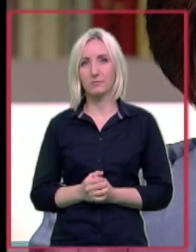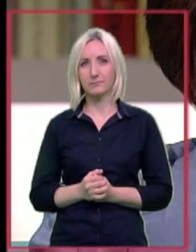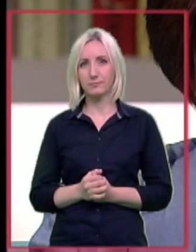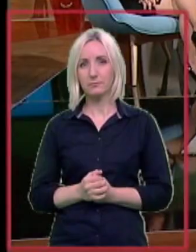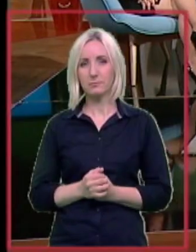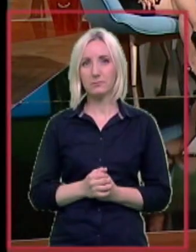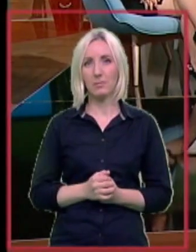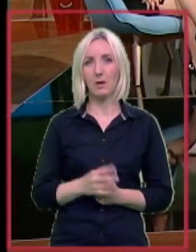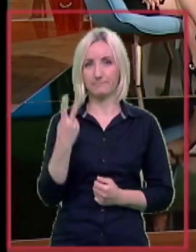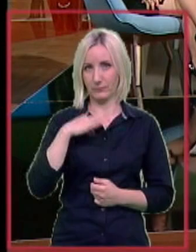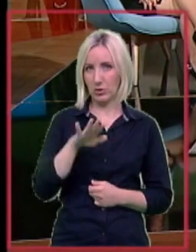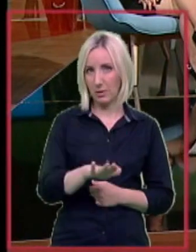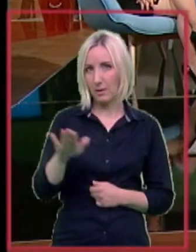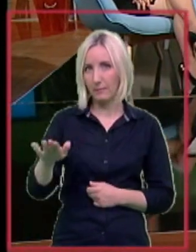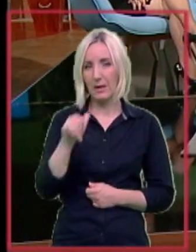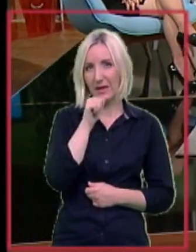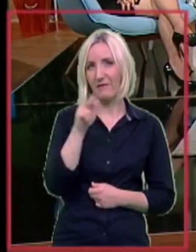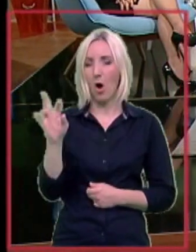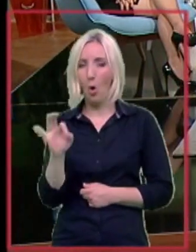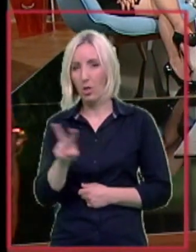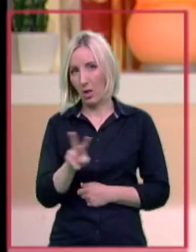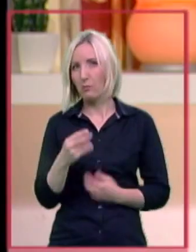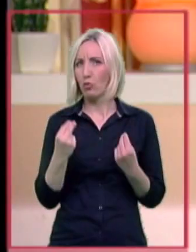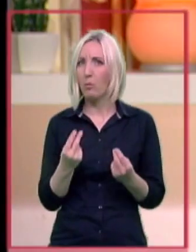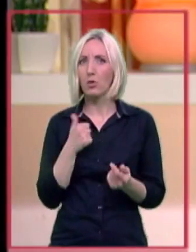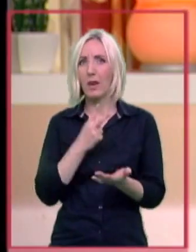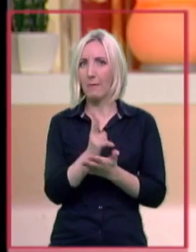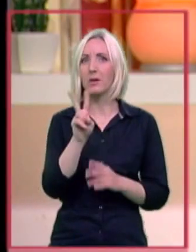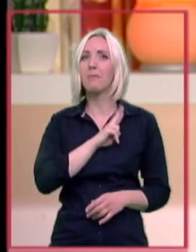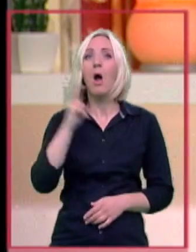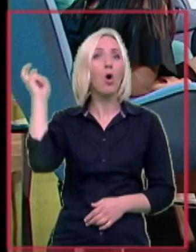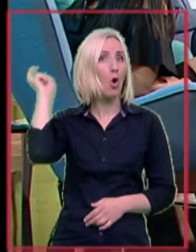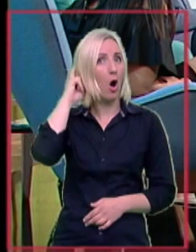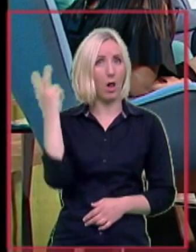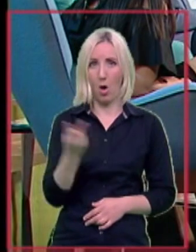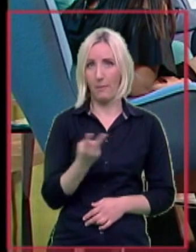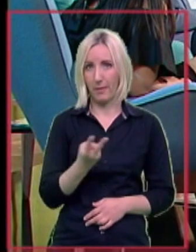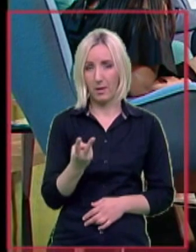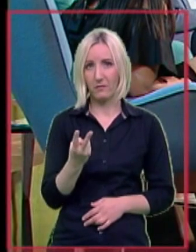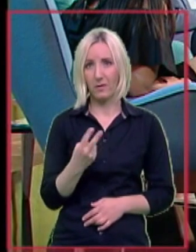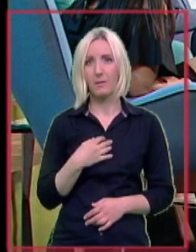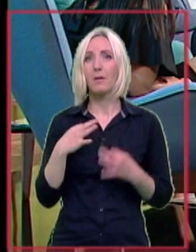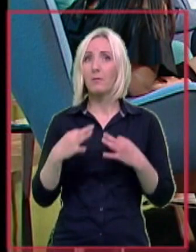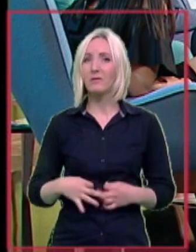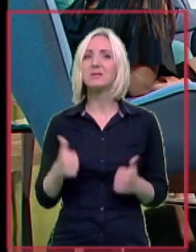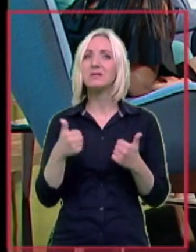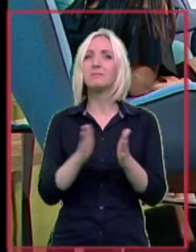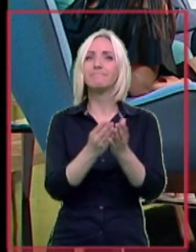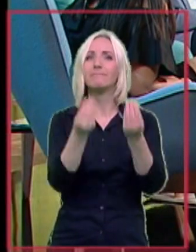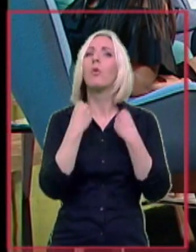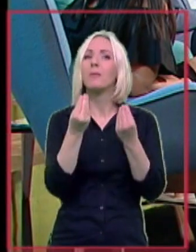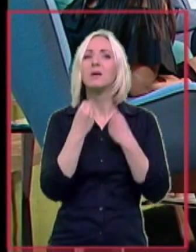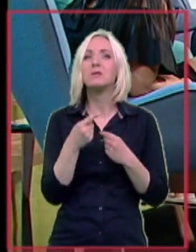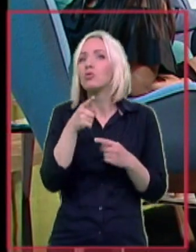Olja i Iva su sada dobro i napreduju i imaju kohlearni implant. Profeser, voljela bih da nam objasnite